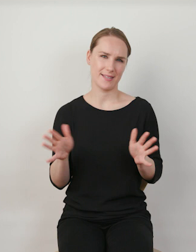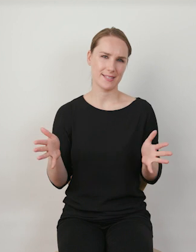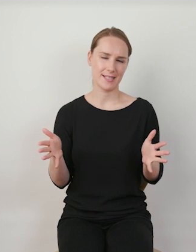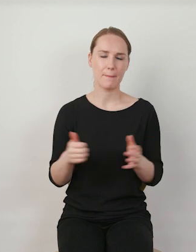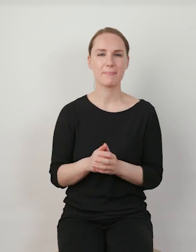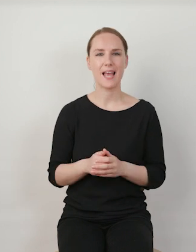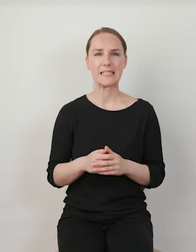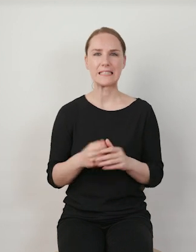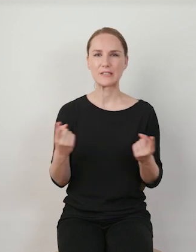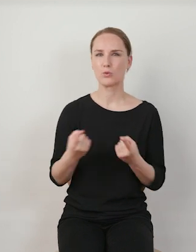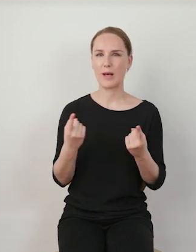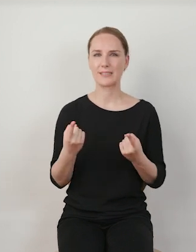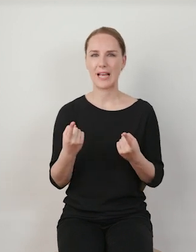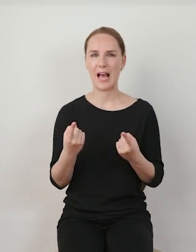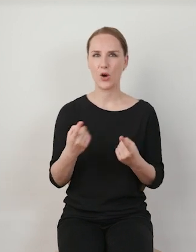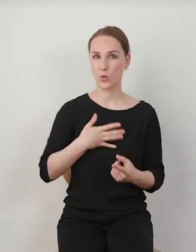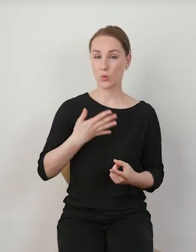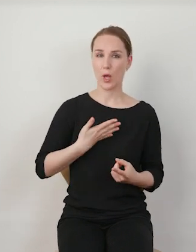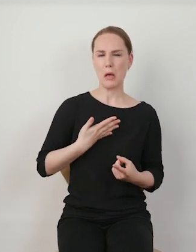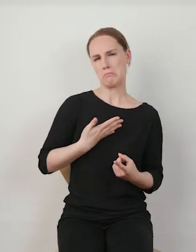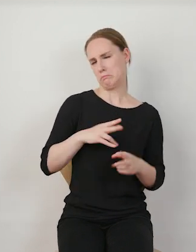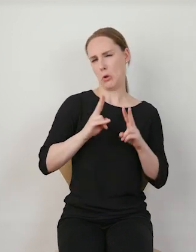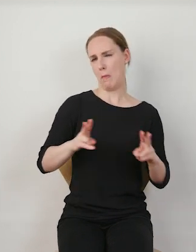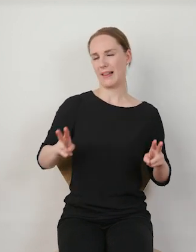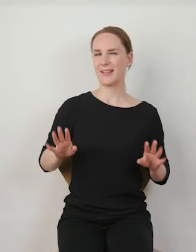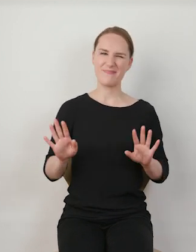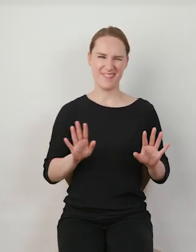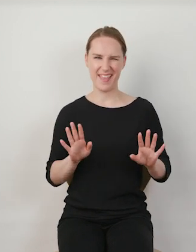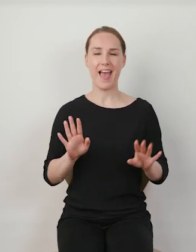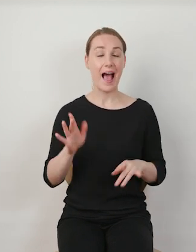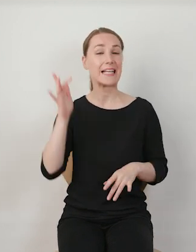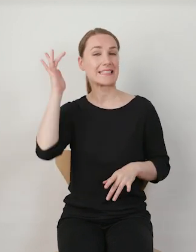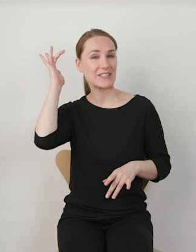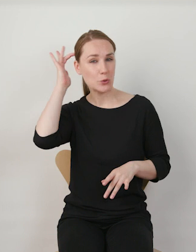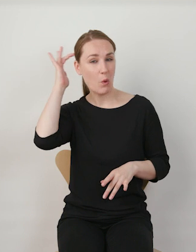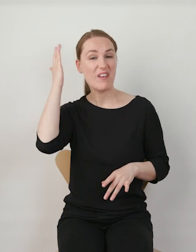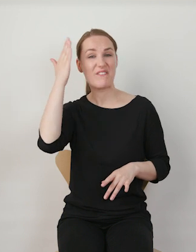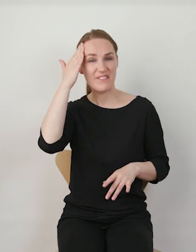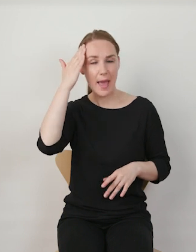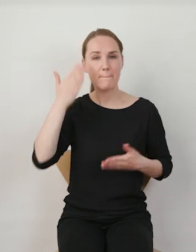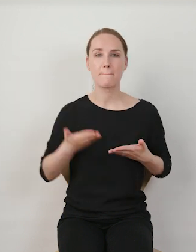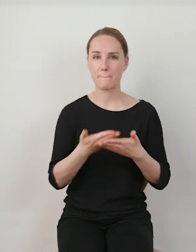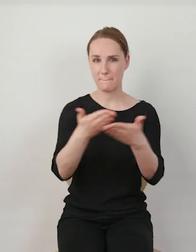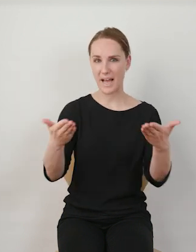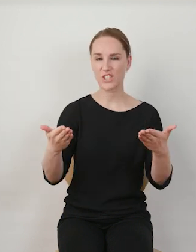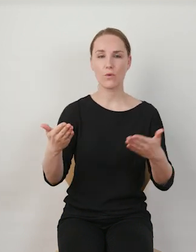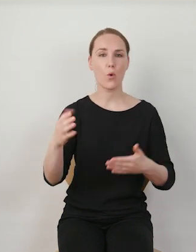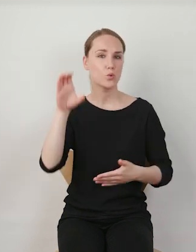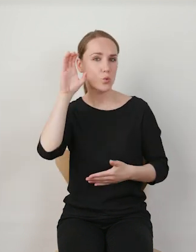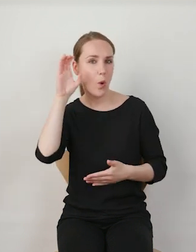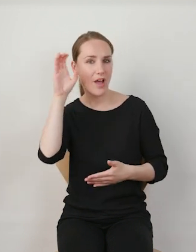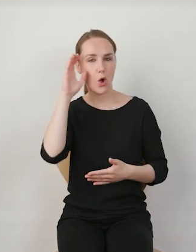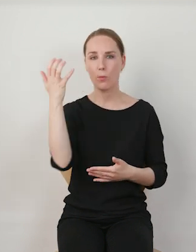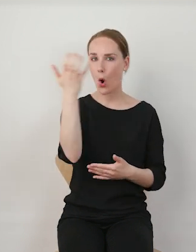Sytuacja, która nie jest do końca dla mnie naturalna, natomiast muszę mieć w tyłu głowy, że Państwo słuchając mnie będą